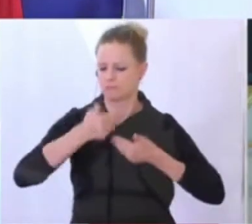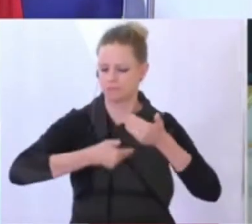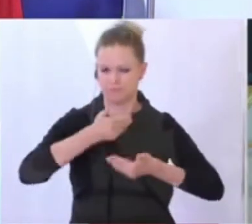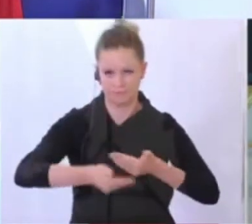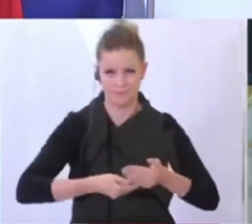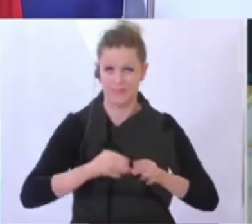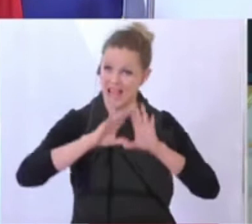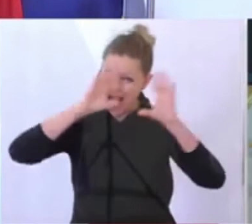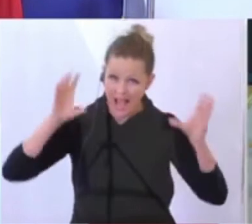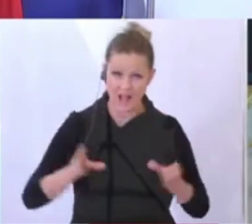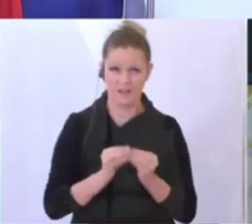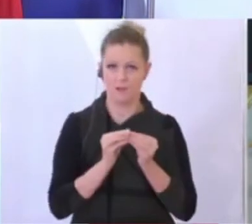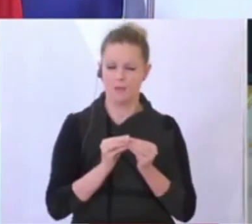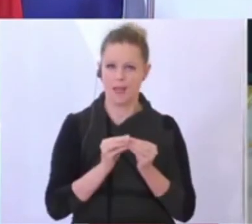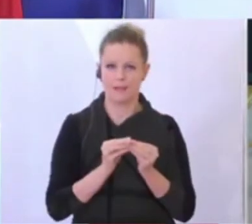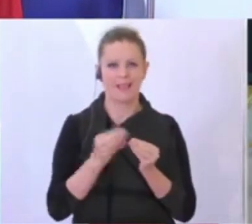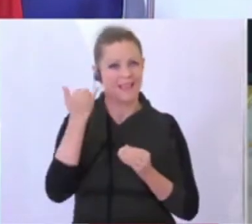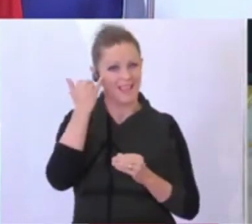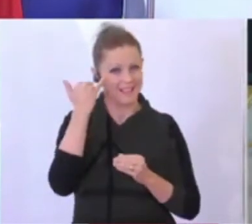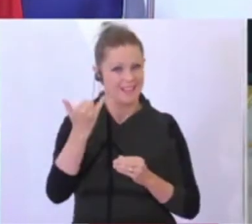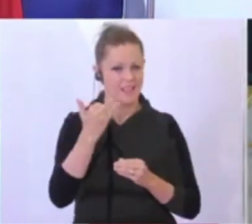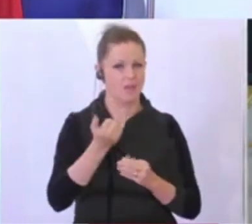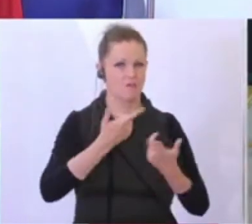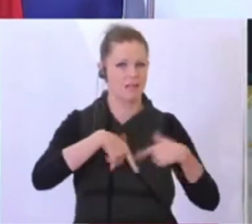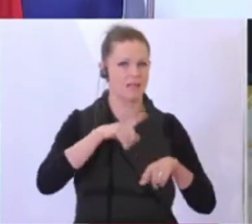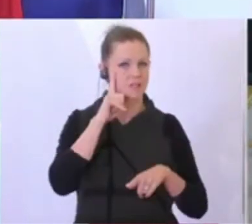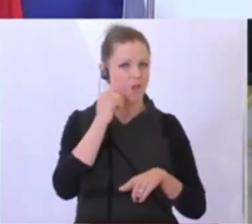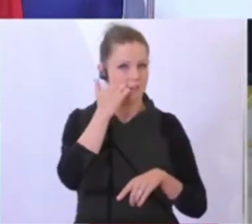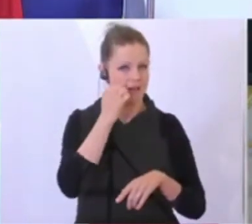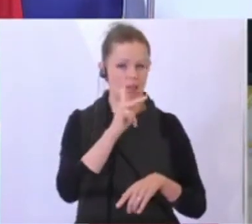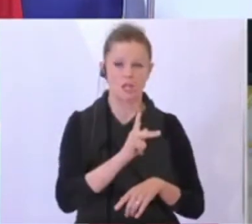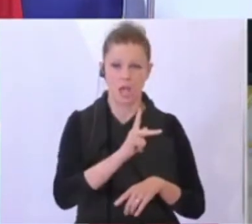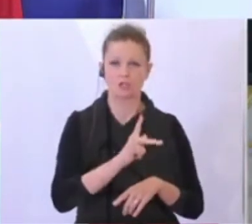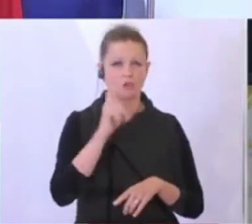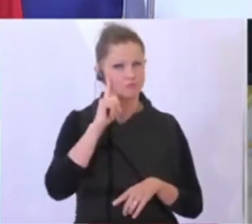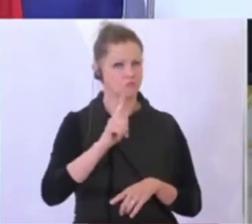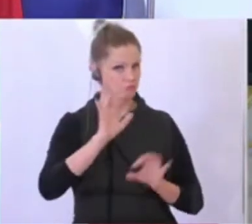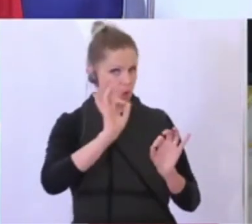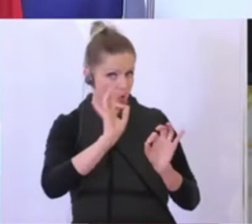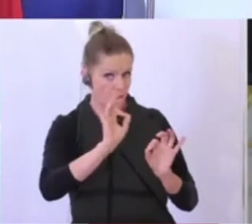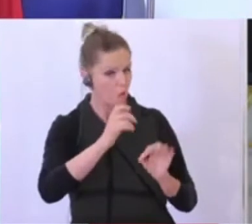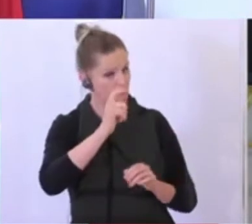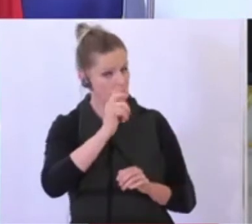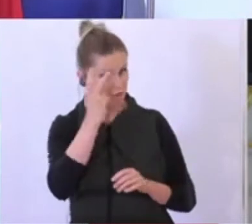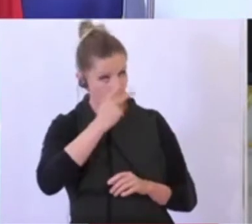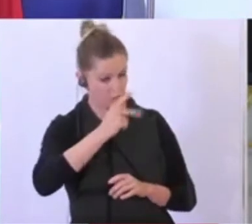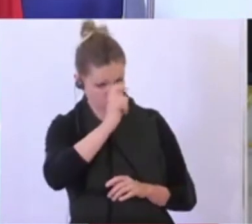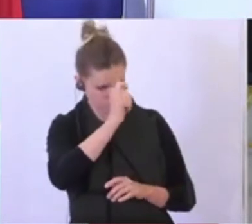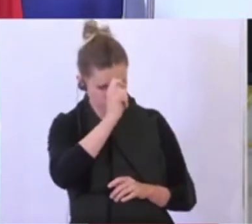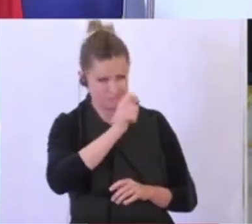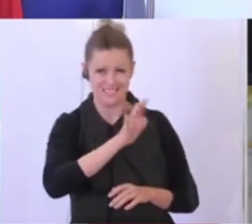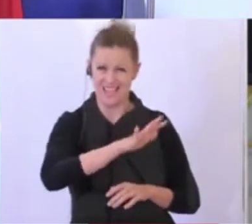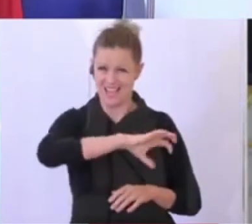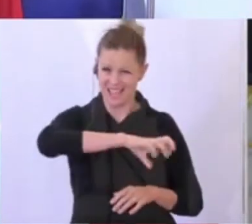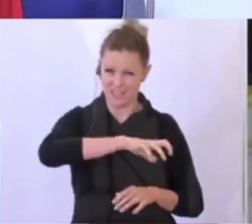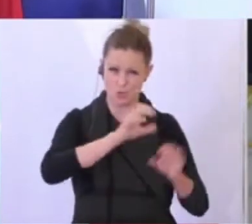kann ich der Idee von Landeshauptmann Kaiser was abgewinnen. Ich habe Verständnis dafür, dass wenn es in einer Region